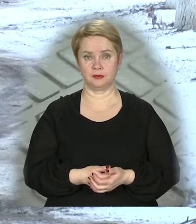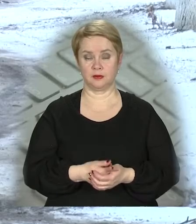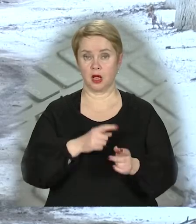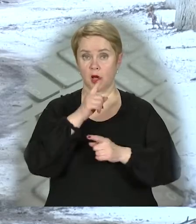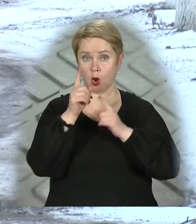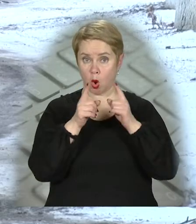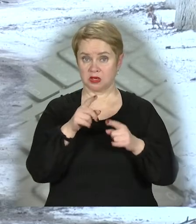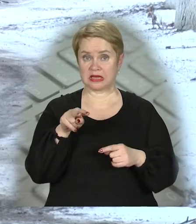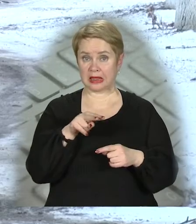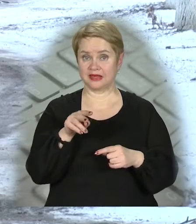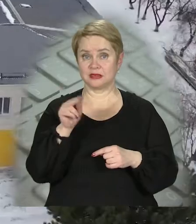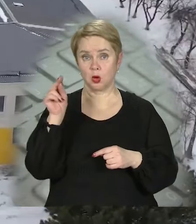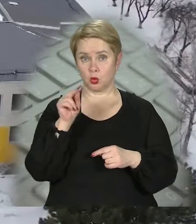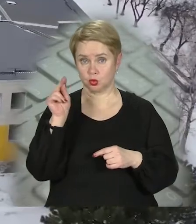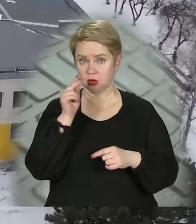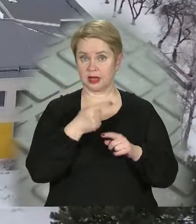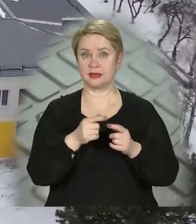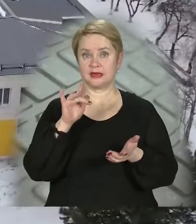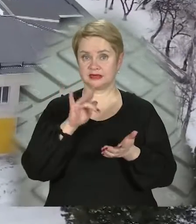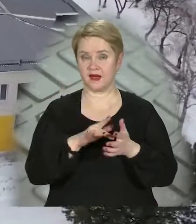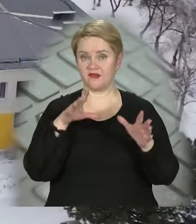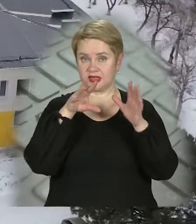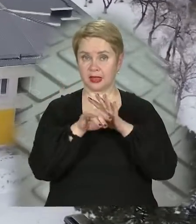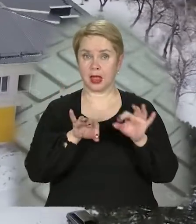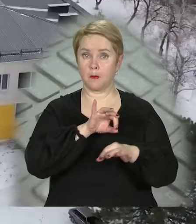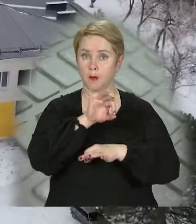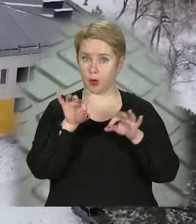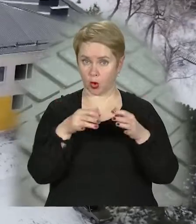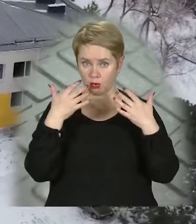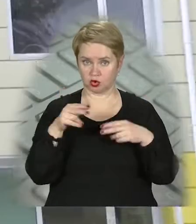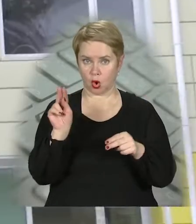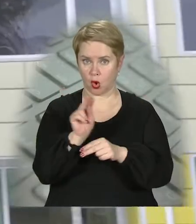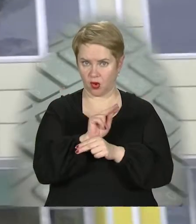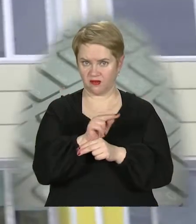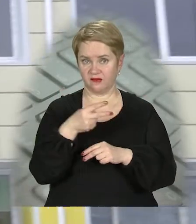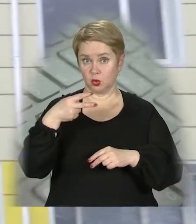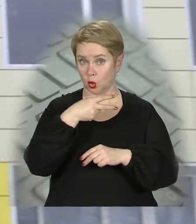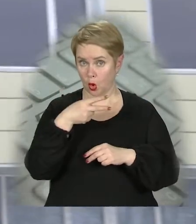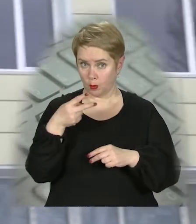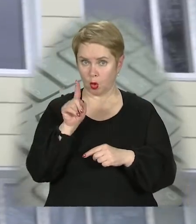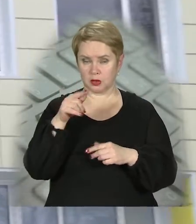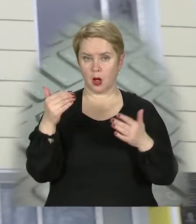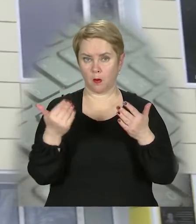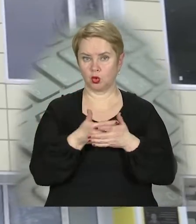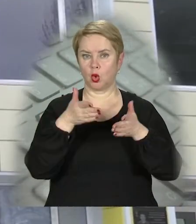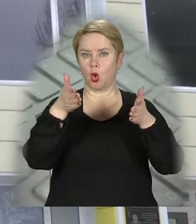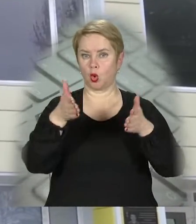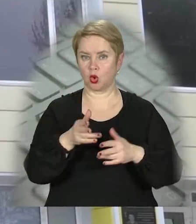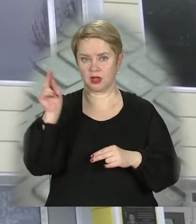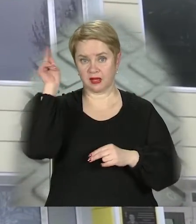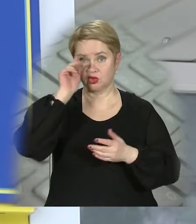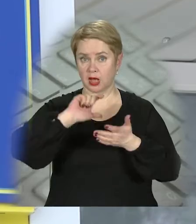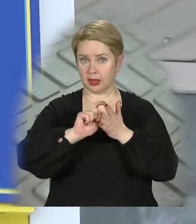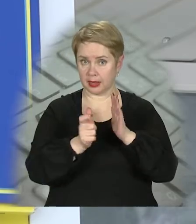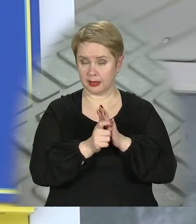Реконструкція Лихівського ліцею зараз насередині втілення проєкту. Вже відремонтували другий поверх. Там оновили коридори і навчальні